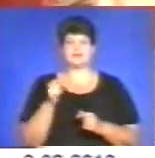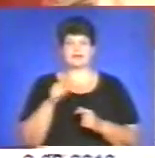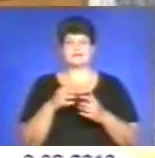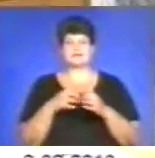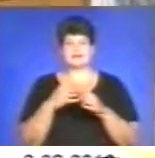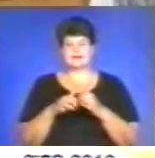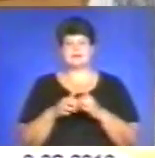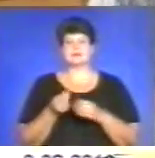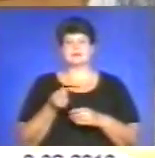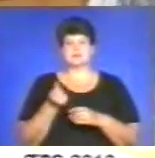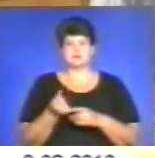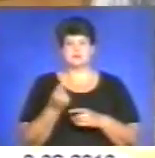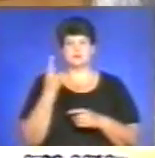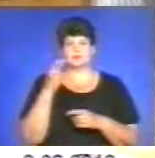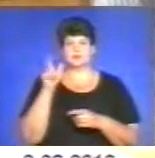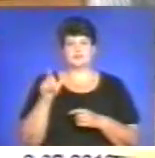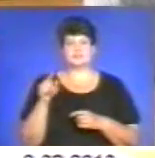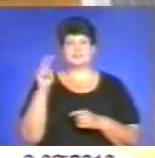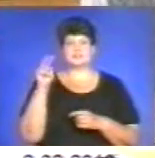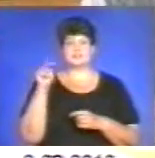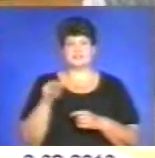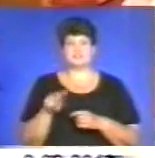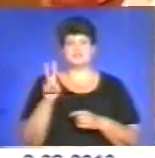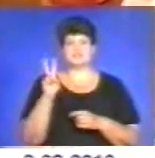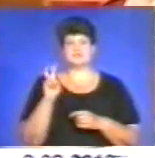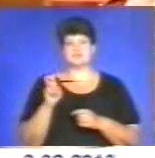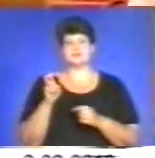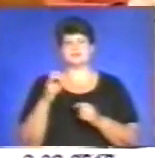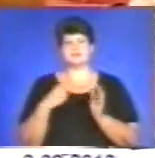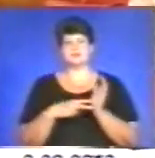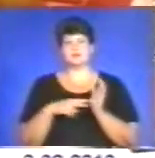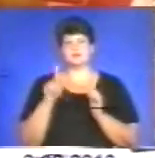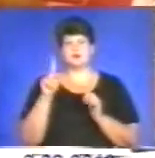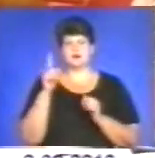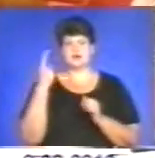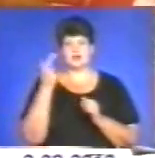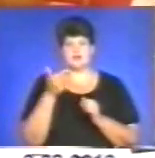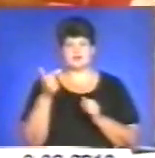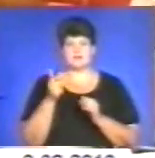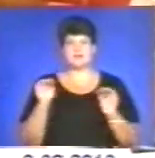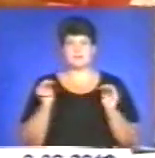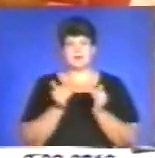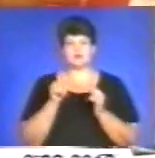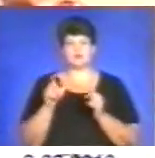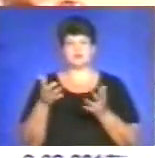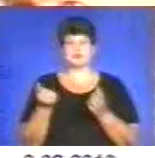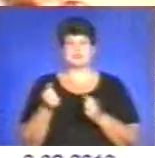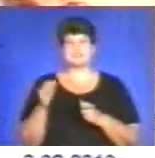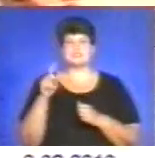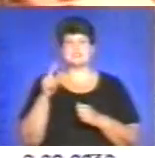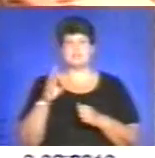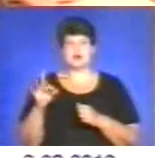платня одного штатного працівника – 2271 гривня. Найменше люди отримають у Збаразькому, Монастириському,